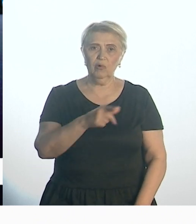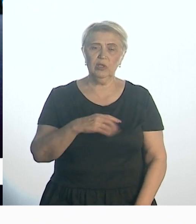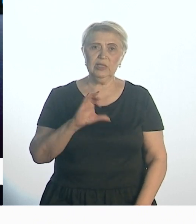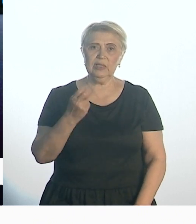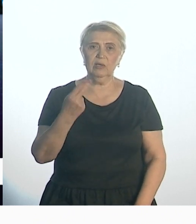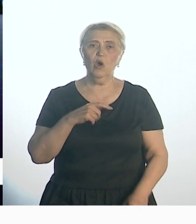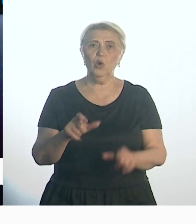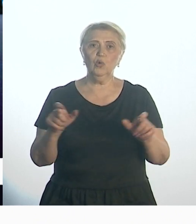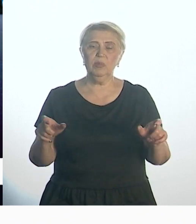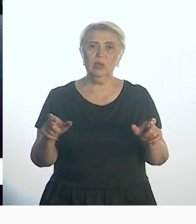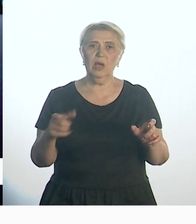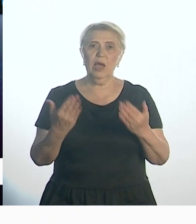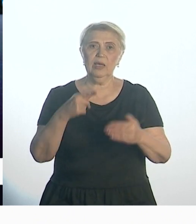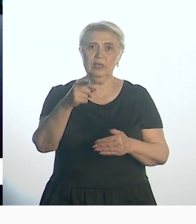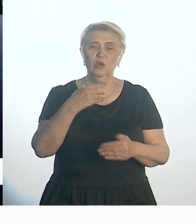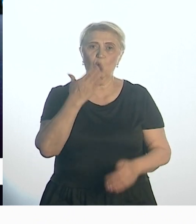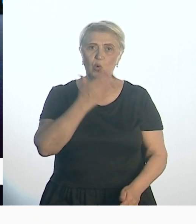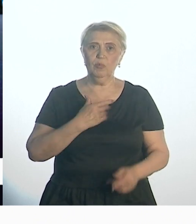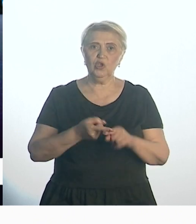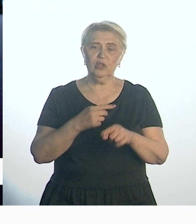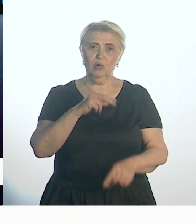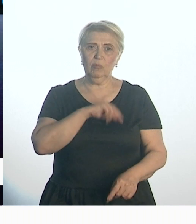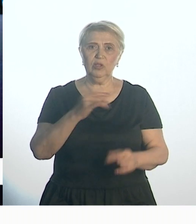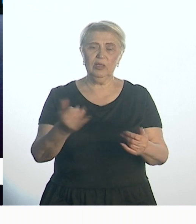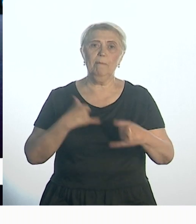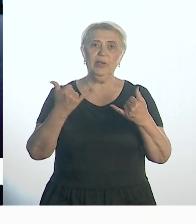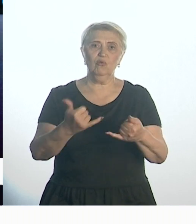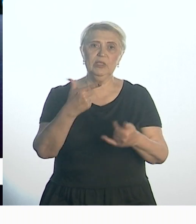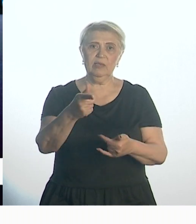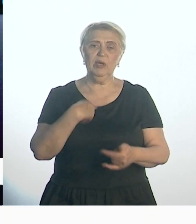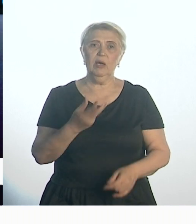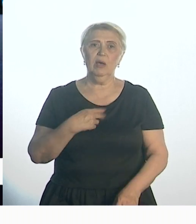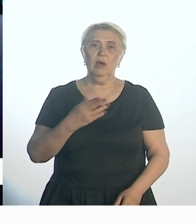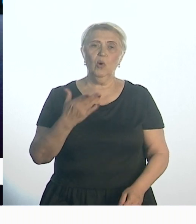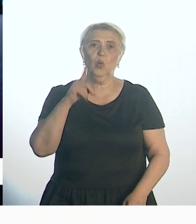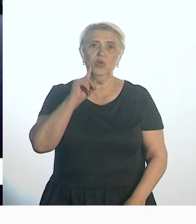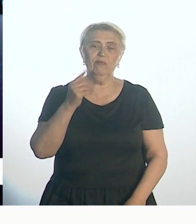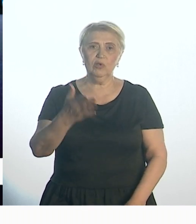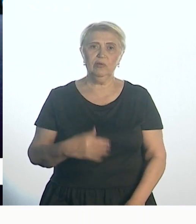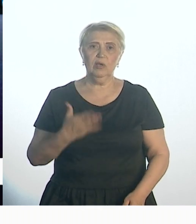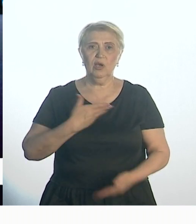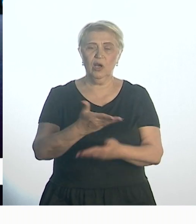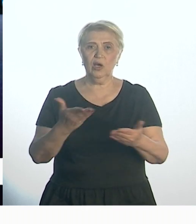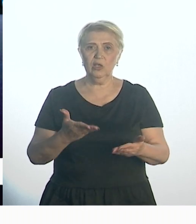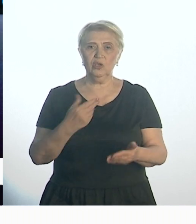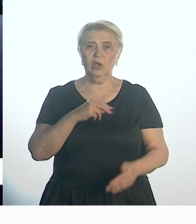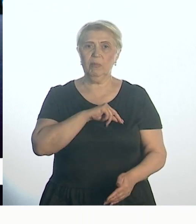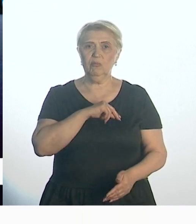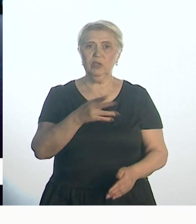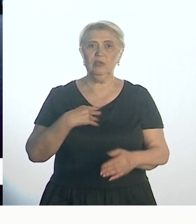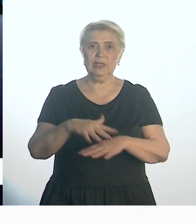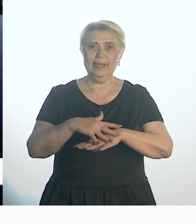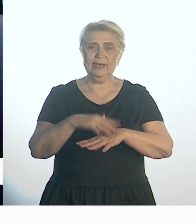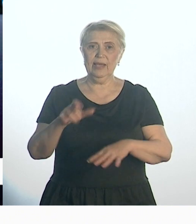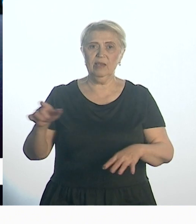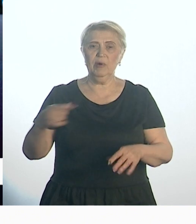людьми, если ты любишь эту работу, она приносит тебе удовольствие. Ну, и плюс я хочу сказать, что наши центры по работе с населением, они не только